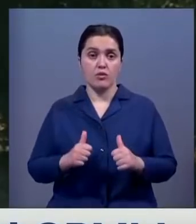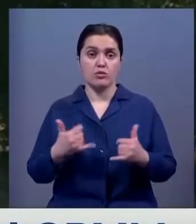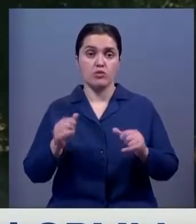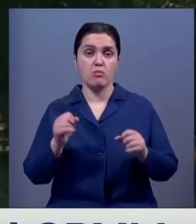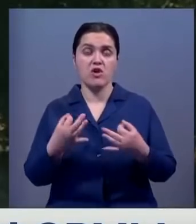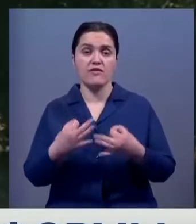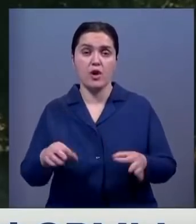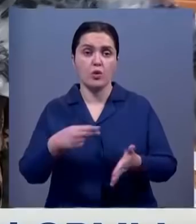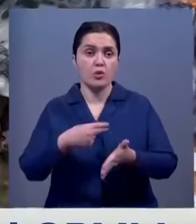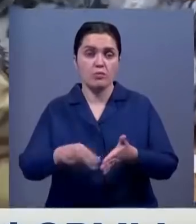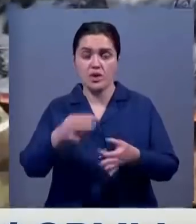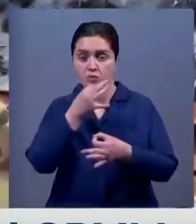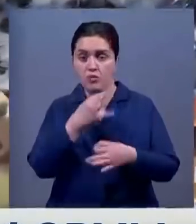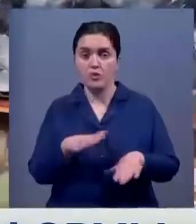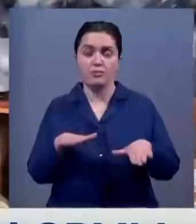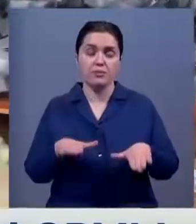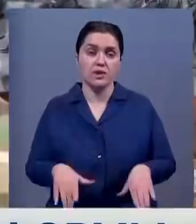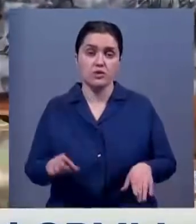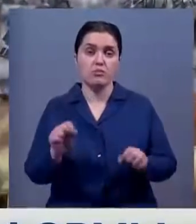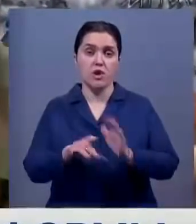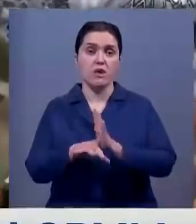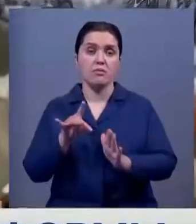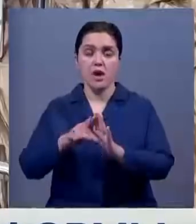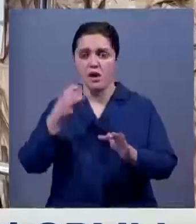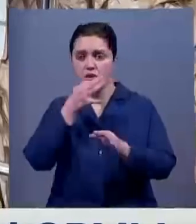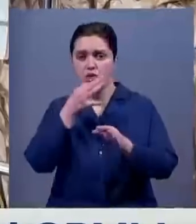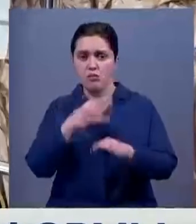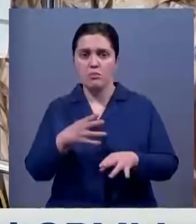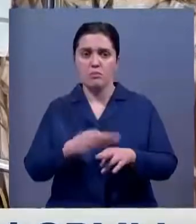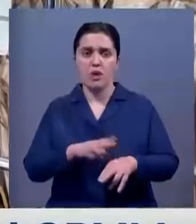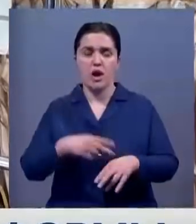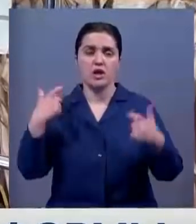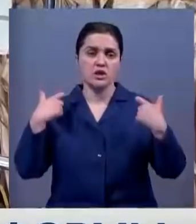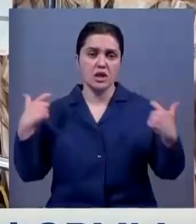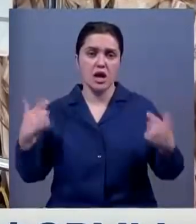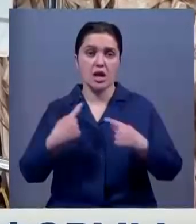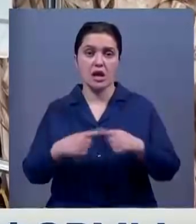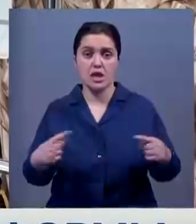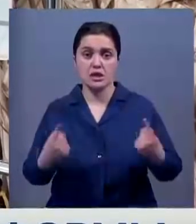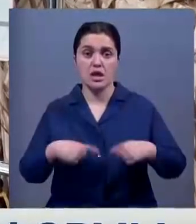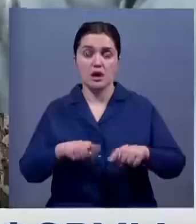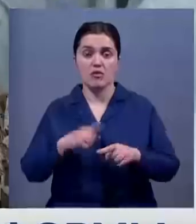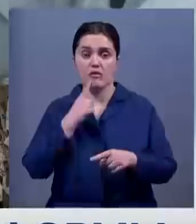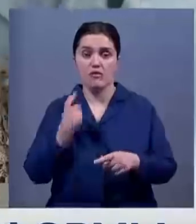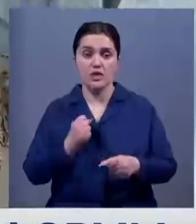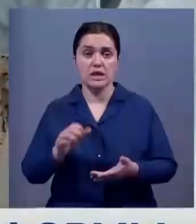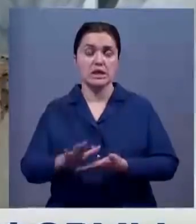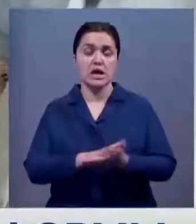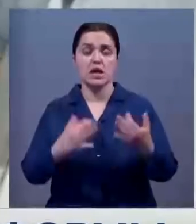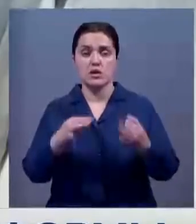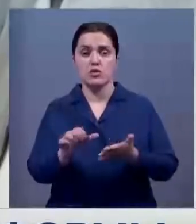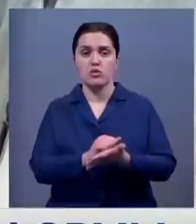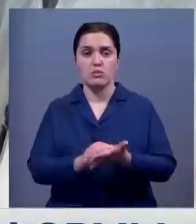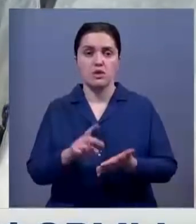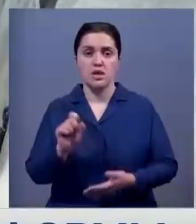свободно купить хоть где. А еще к ней можно подобрать любые шевроны и нашивки разных родов войск. И никаких разрешительных документов